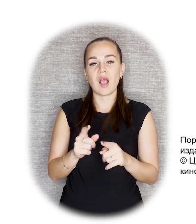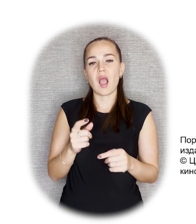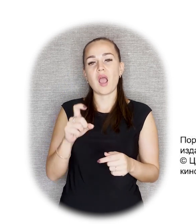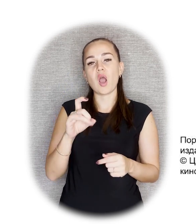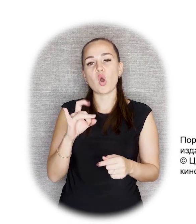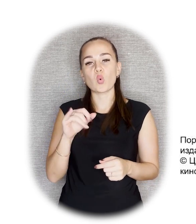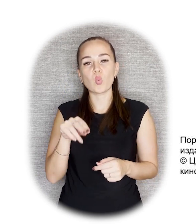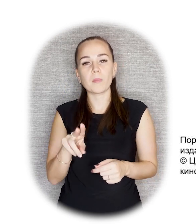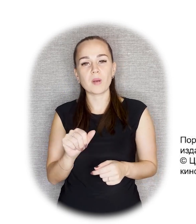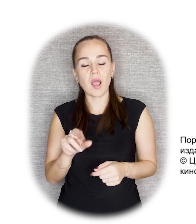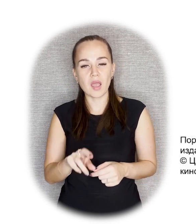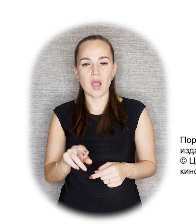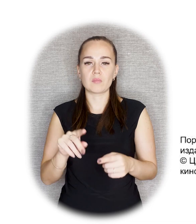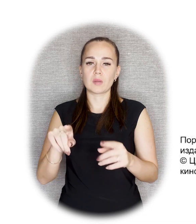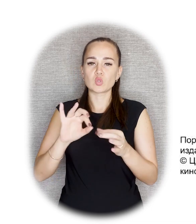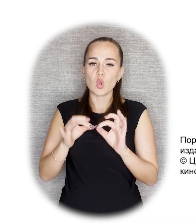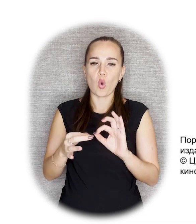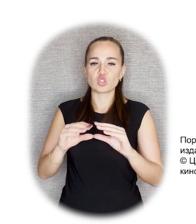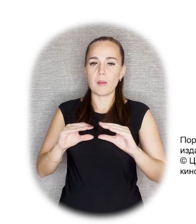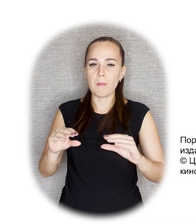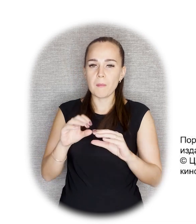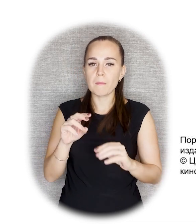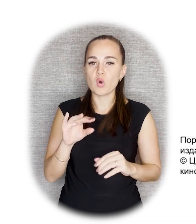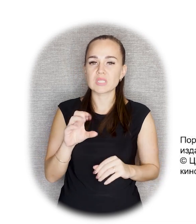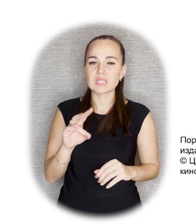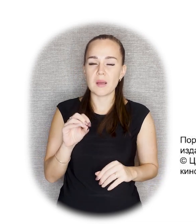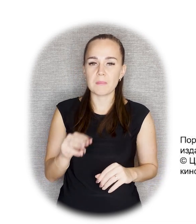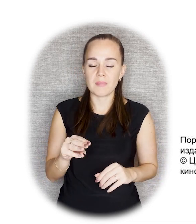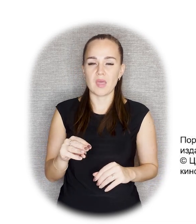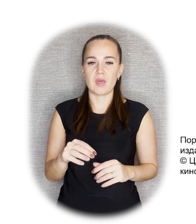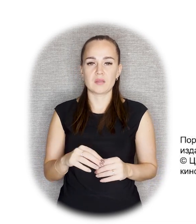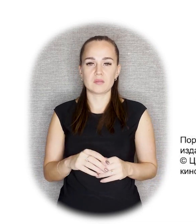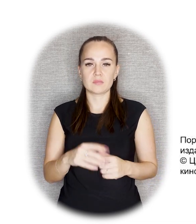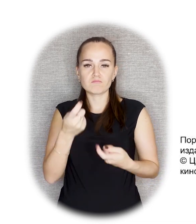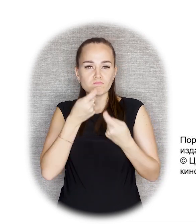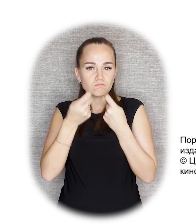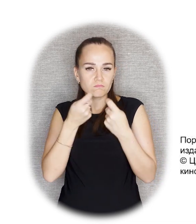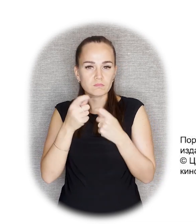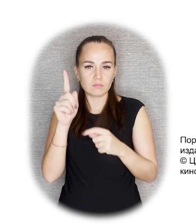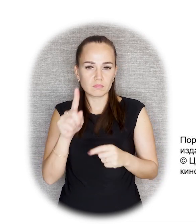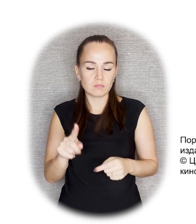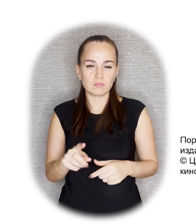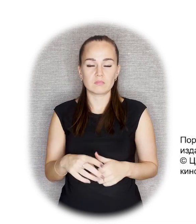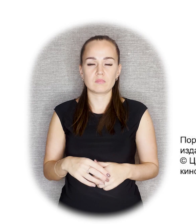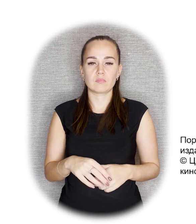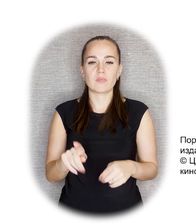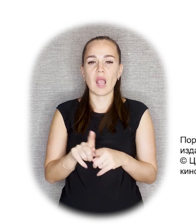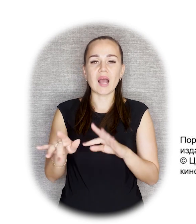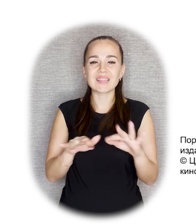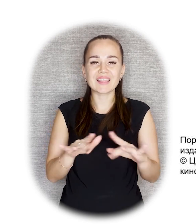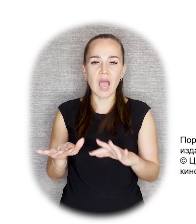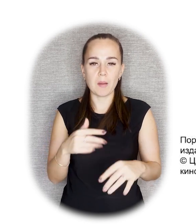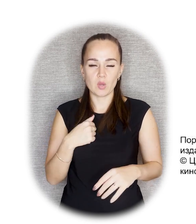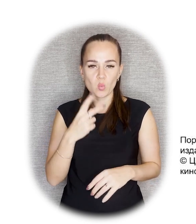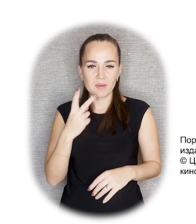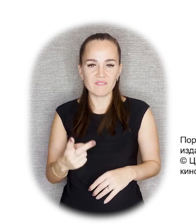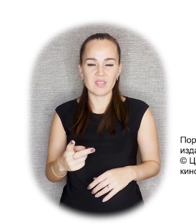хрупкой. При этом мы видим более сложный постамент. Диагональные членения подчеркивают ту динамику, которая уже